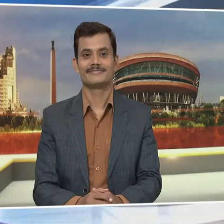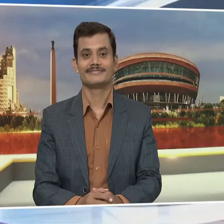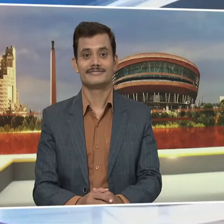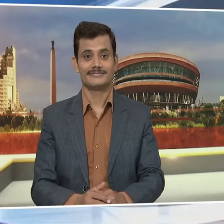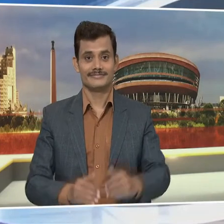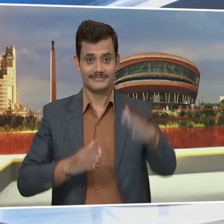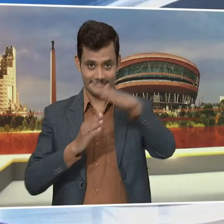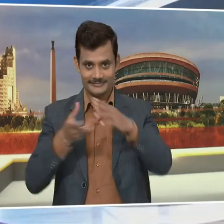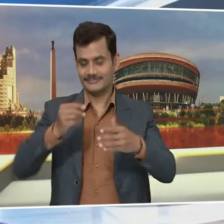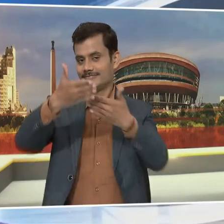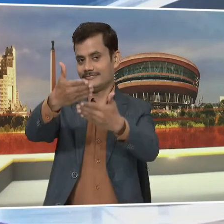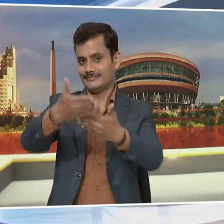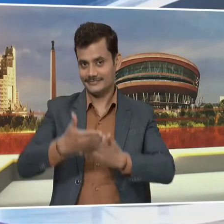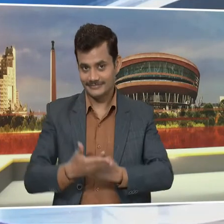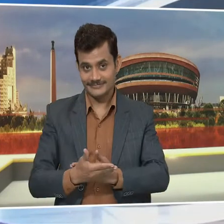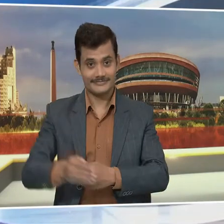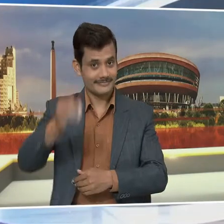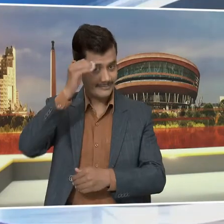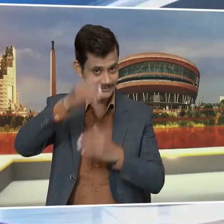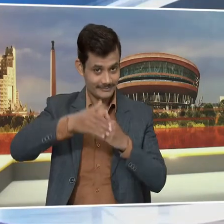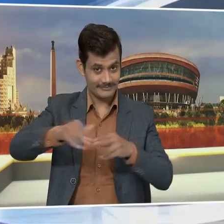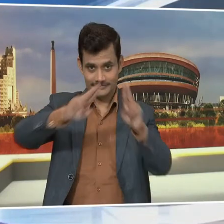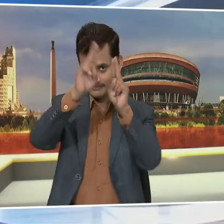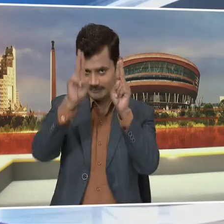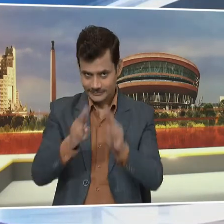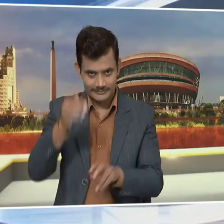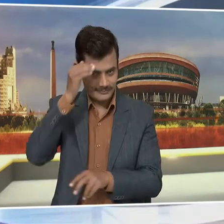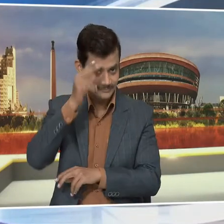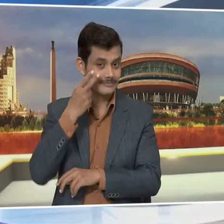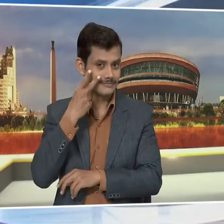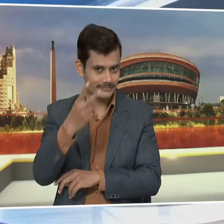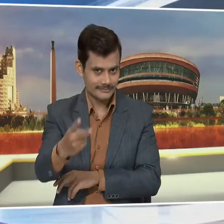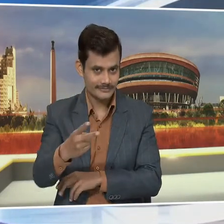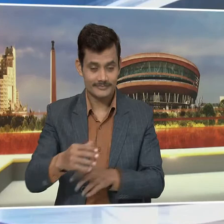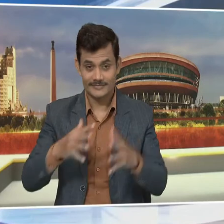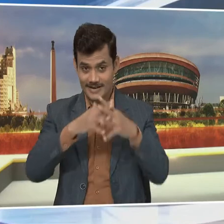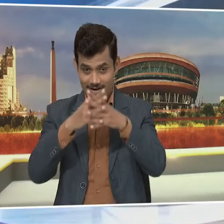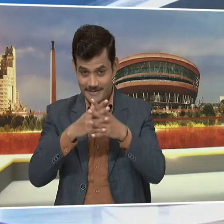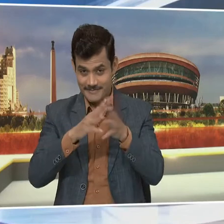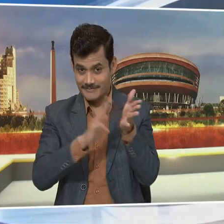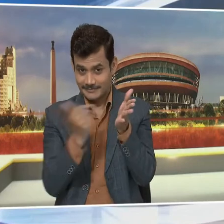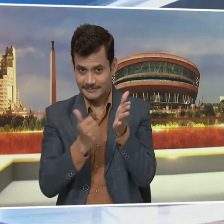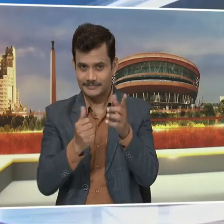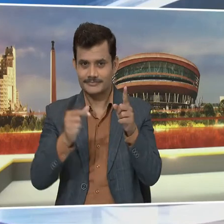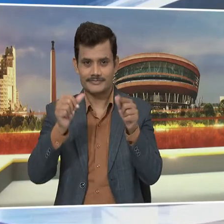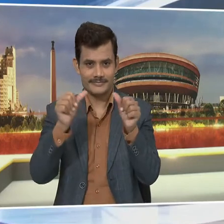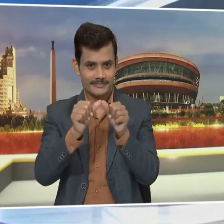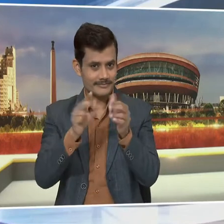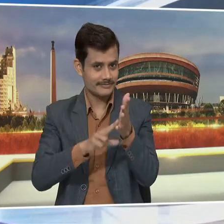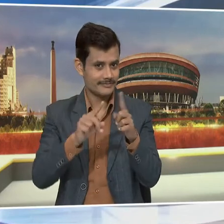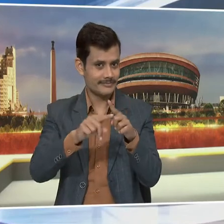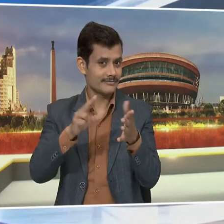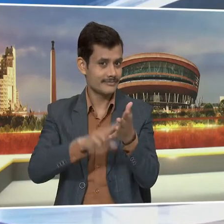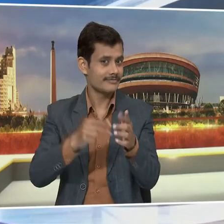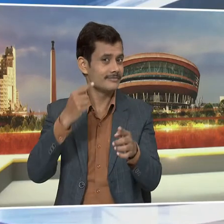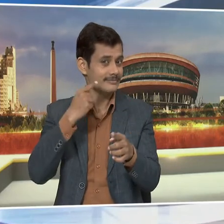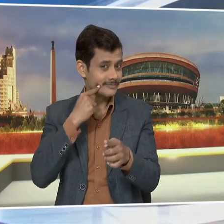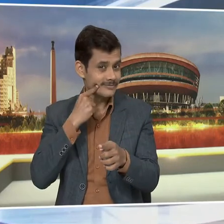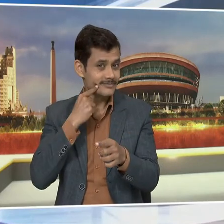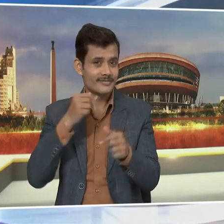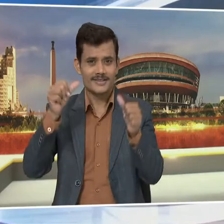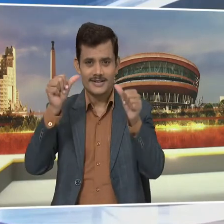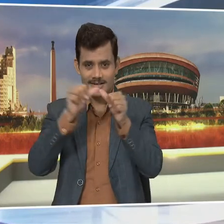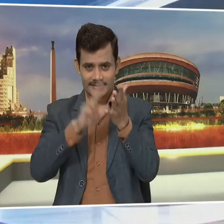ब्रेक के बाद आपका स्वागत है और अब बढ़ते हैं अंतराश्टर एक खबरों की और अमेरिकी विदेश मंतरी आंटने ब्लिंकन अंकारा पहुँचे